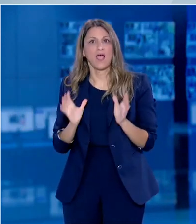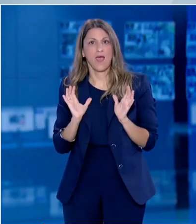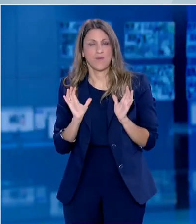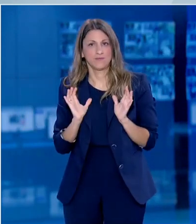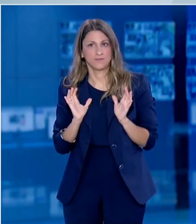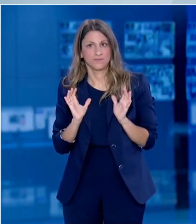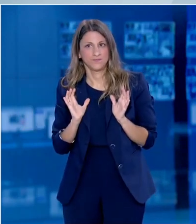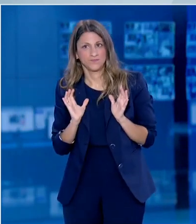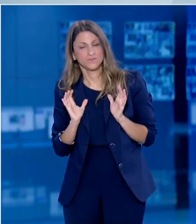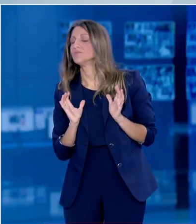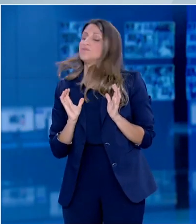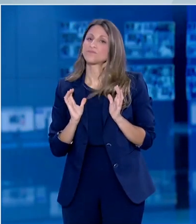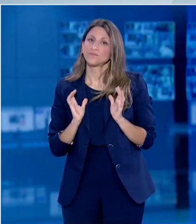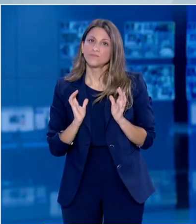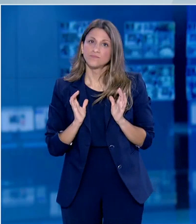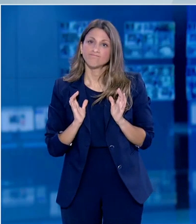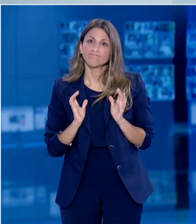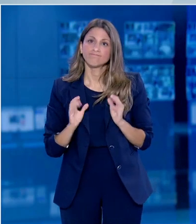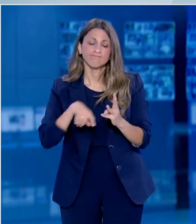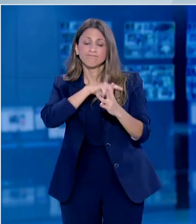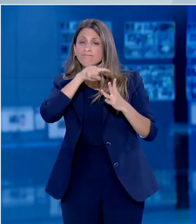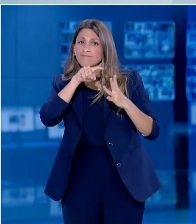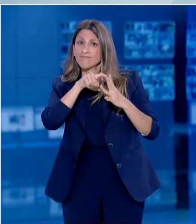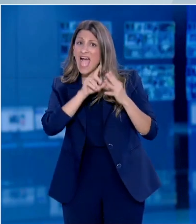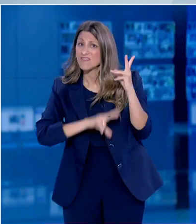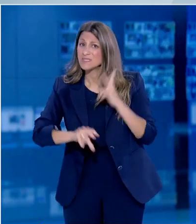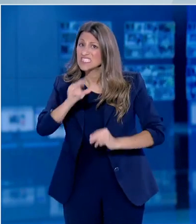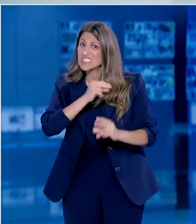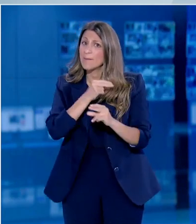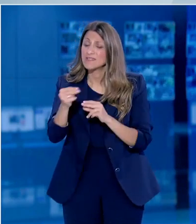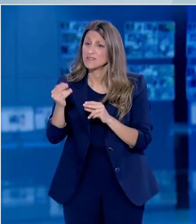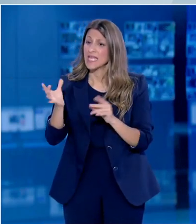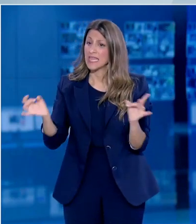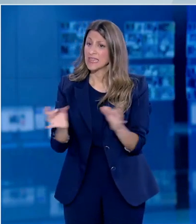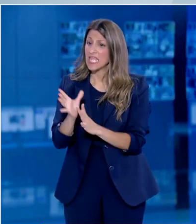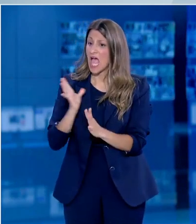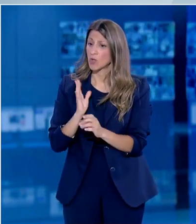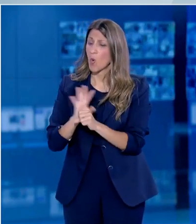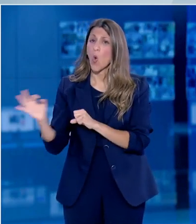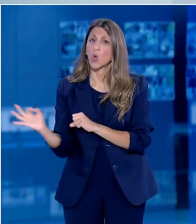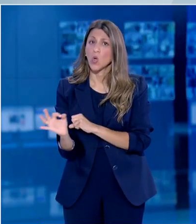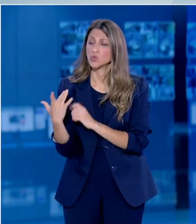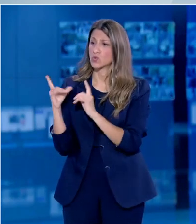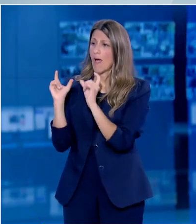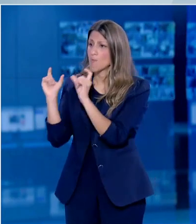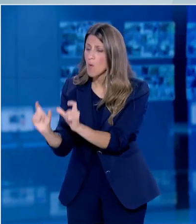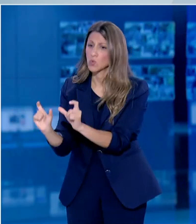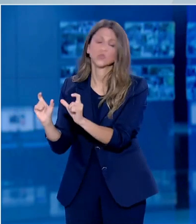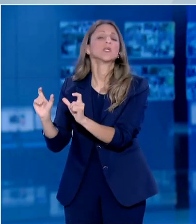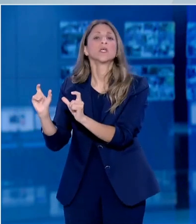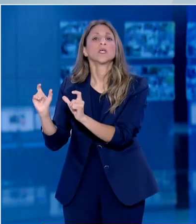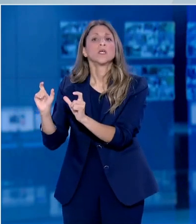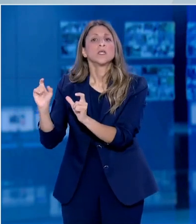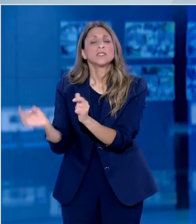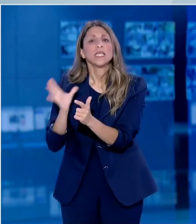το τρίπτυχο για το οποίο μιλάμε όλο αυτόν τον καιρό, του ελέγχου, της συχνηλάτησης, της απομόνωσης να τηρείται προσεκτικά όπως σε όλους τους χώρους και στον χώρο του